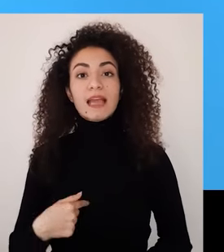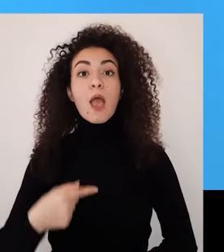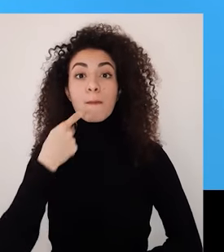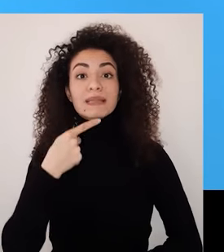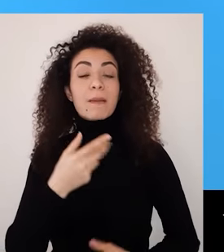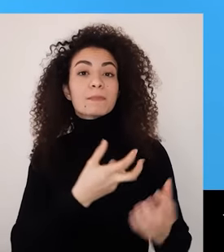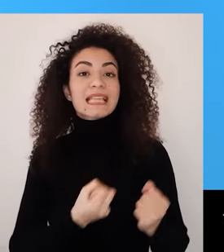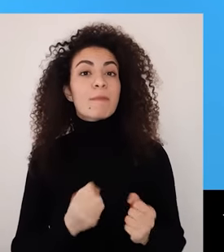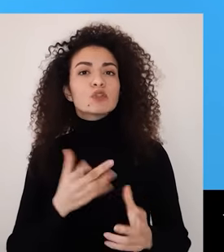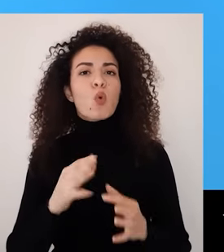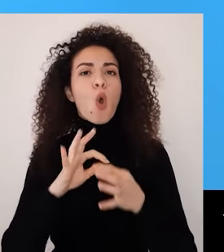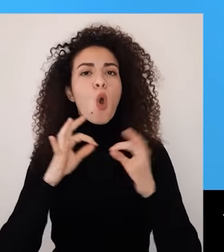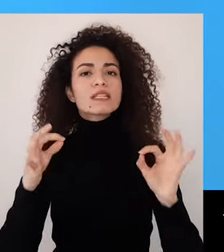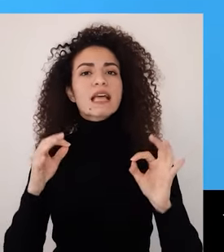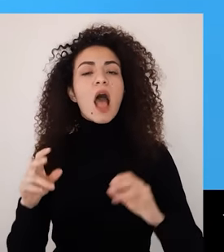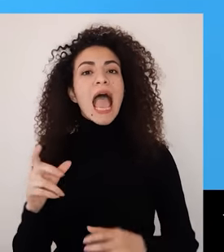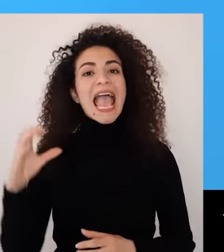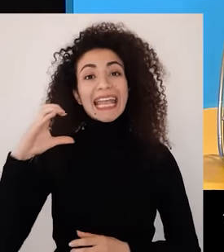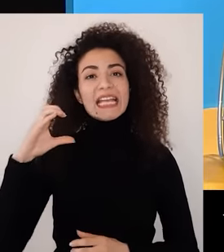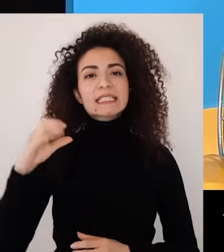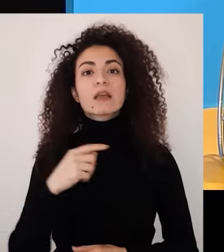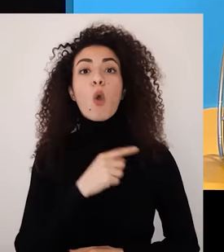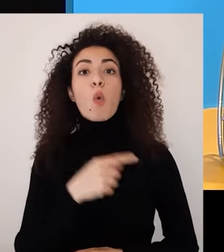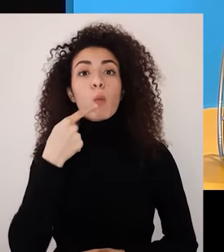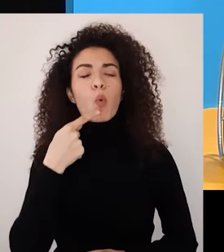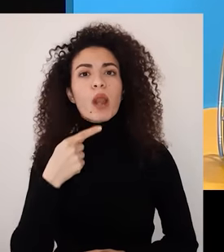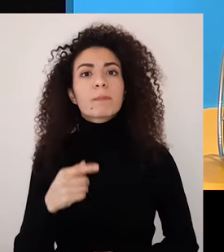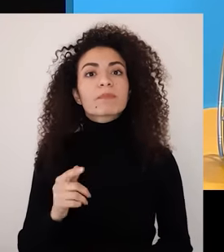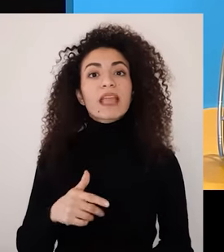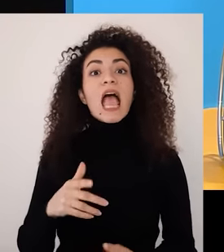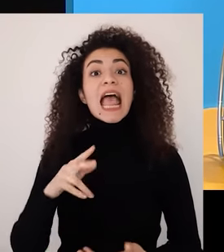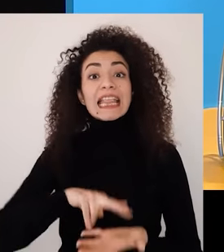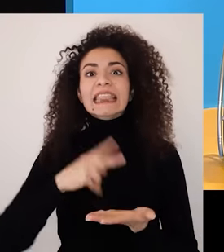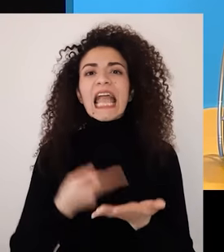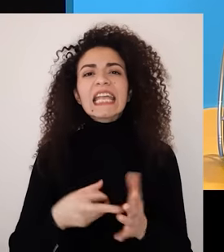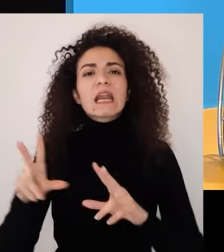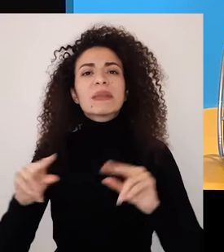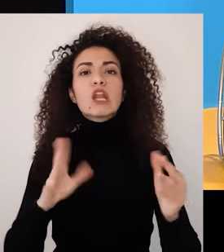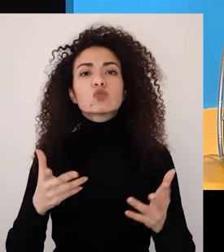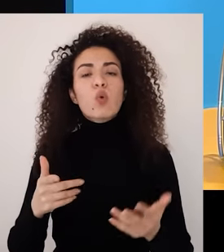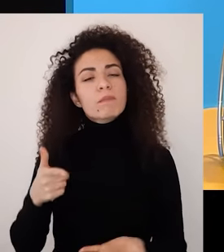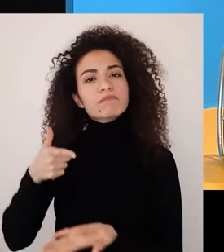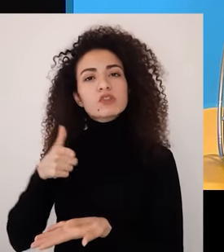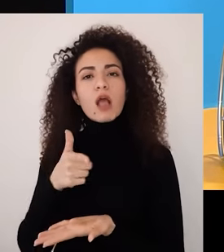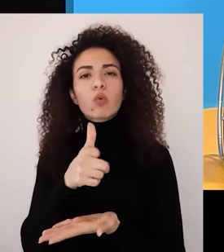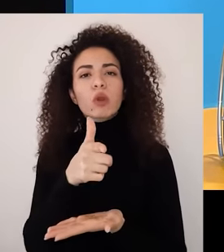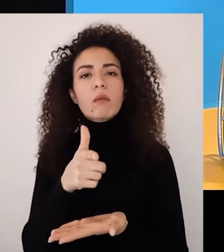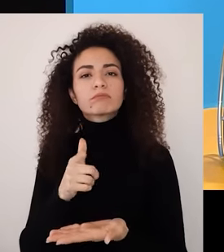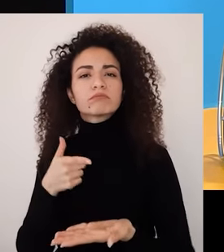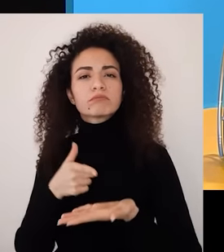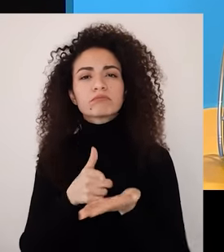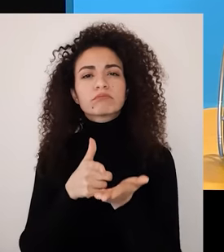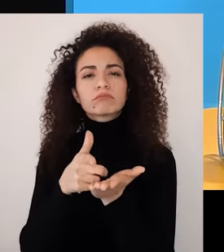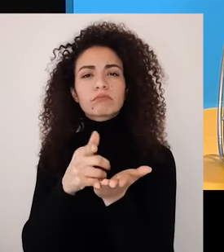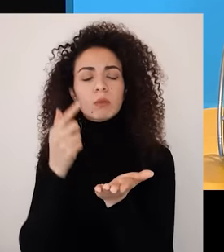وتكلمنا عنه واللي بيشبه مسيرة التغيير بصورة شخص عم بيعبر نهر أوساقية وهو جالس بدورق